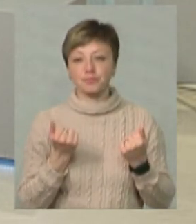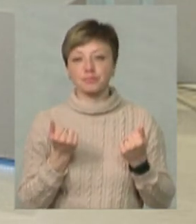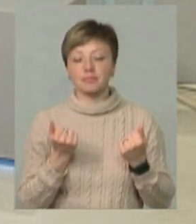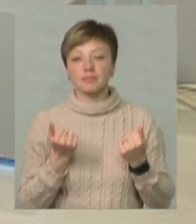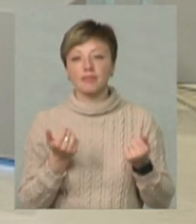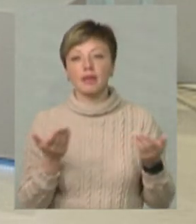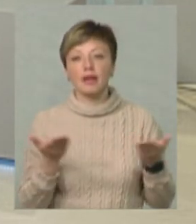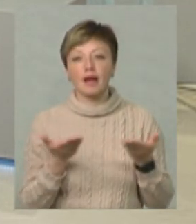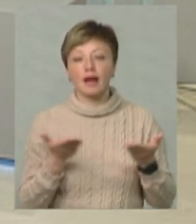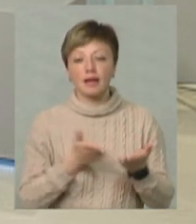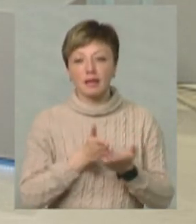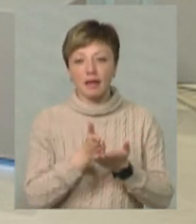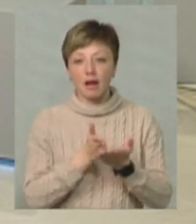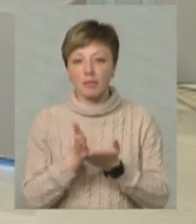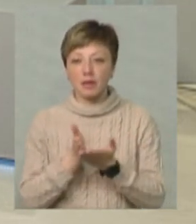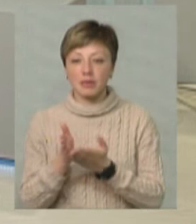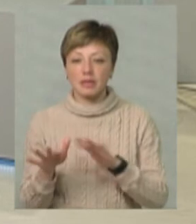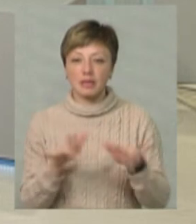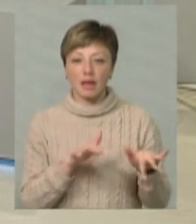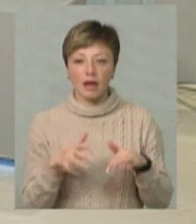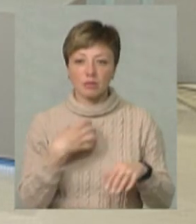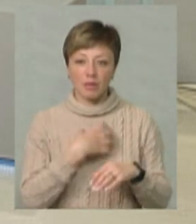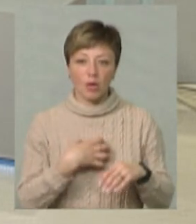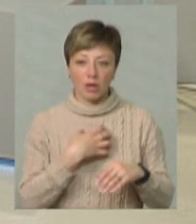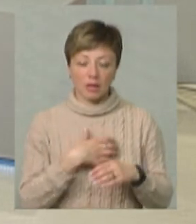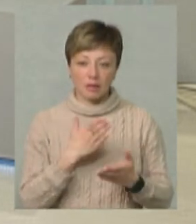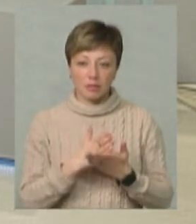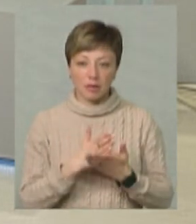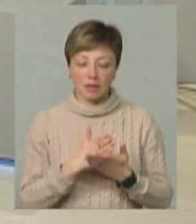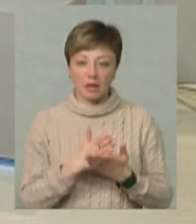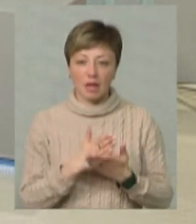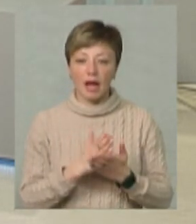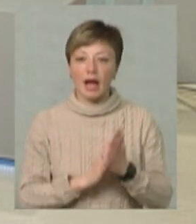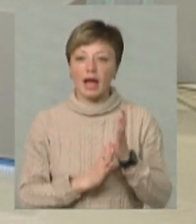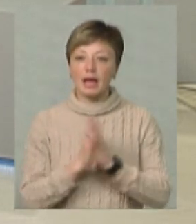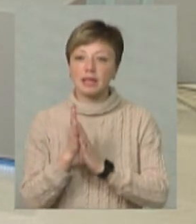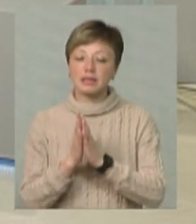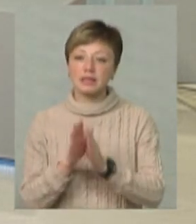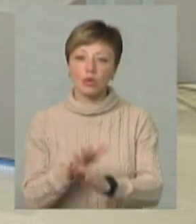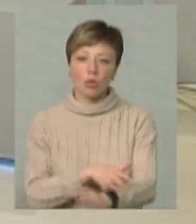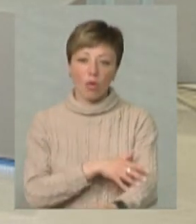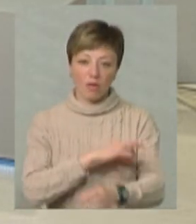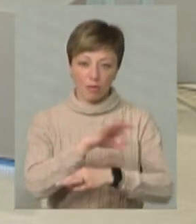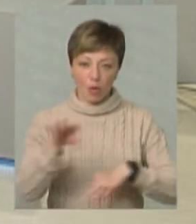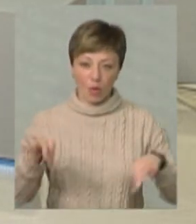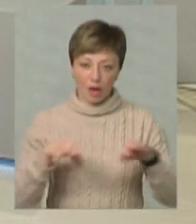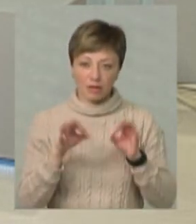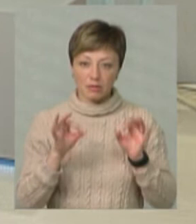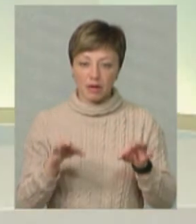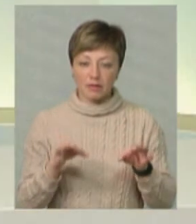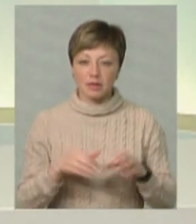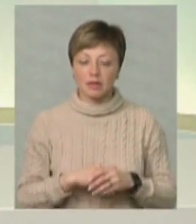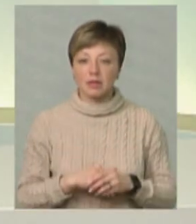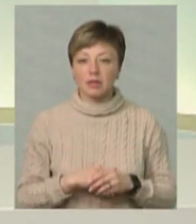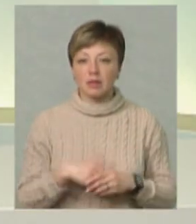Які напрямки діяльності, вони є пріоритетними? Розумієте, Ліс – це довгий проєкт, справда. Він довгий проєкт, Ліс росте